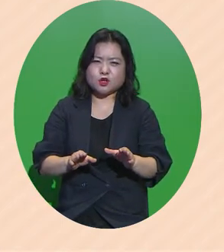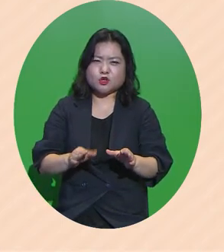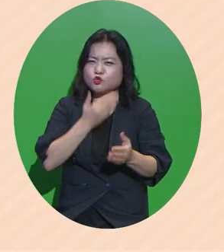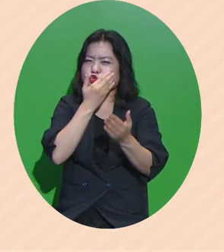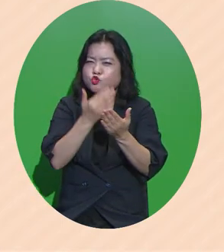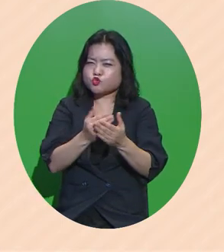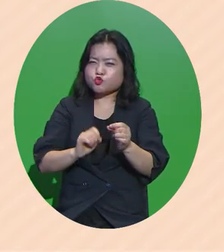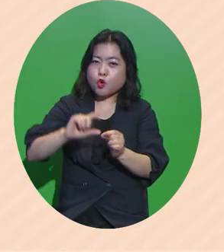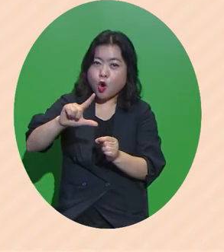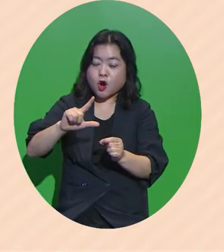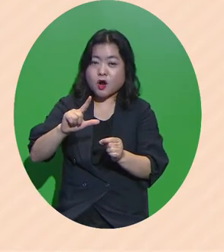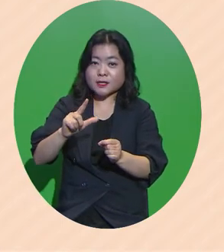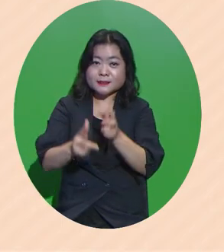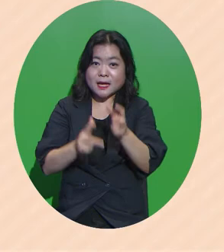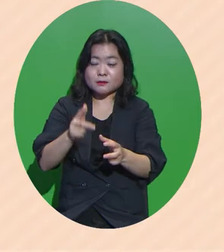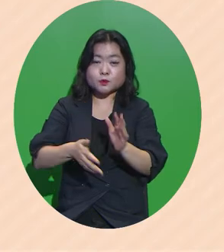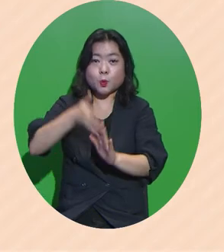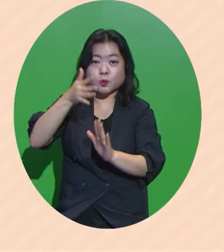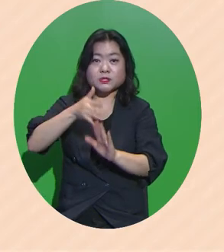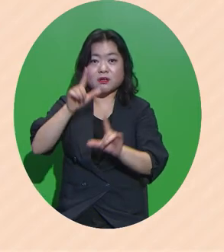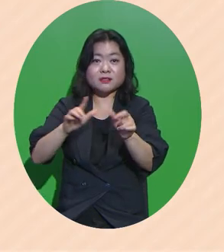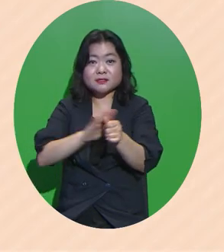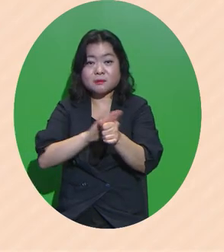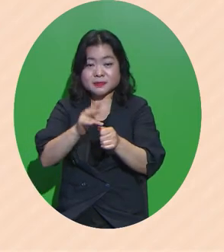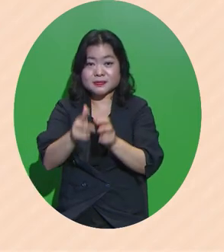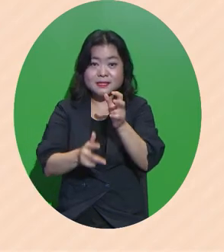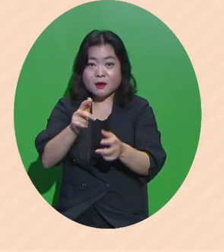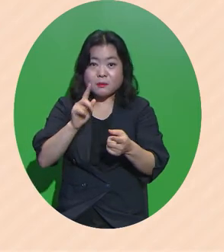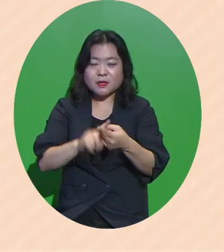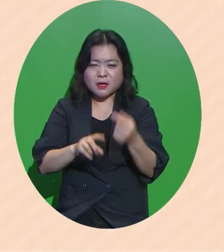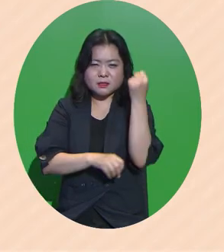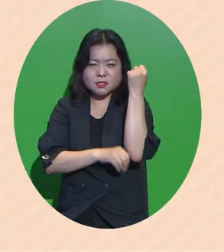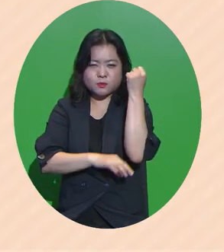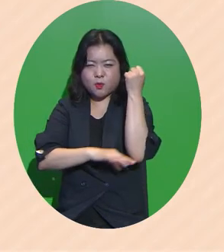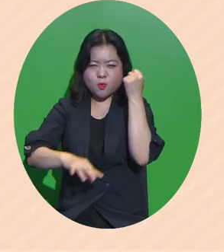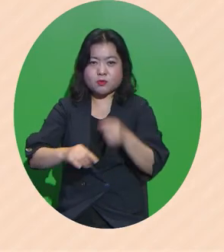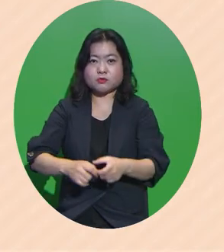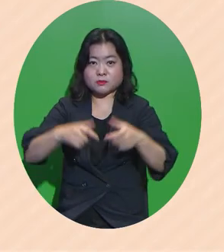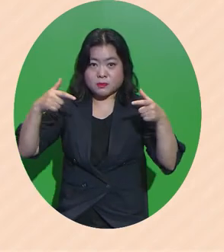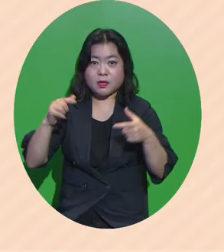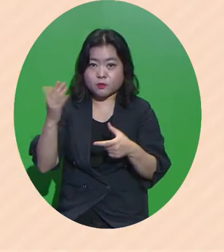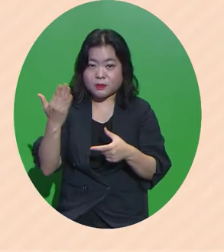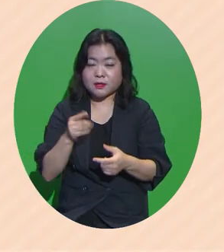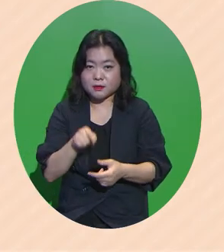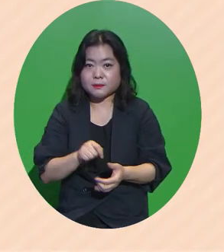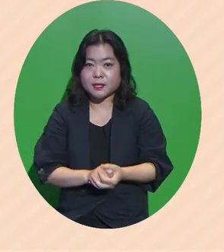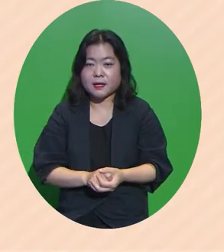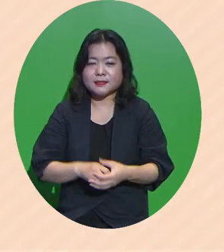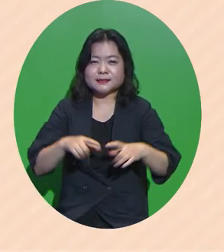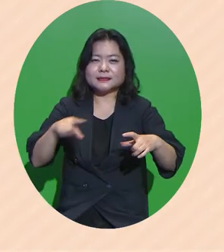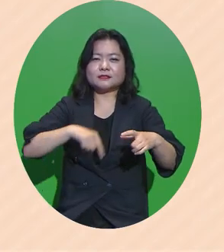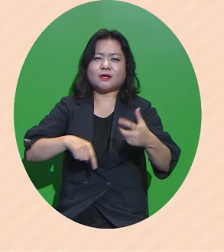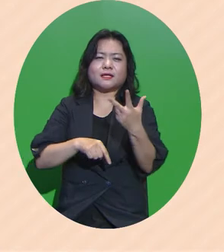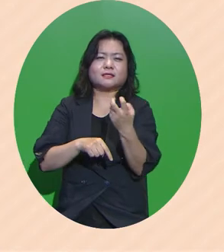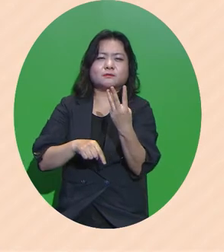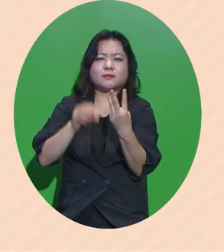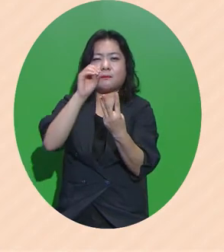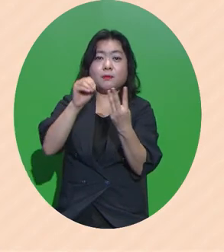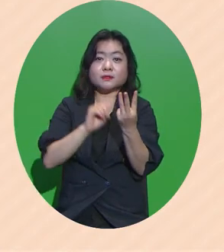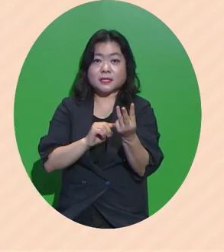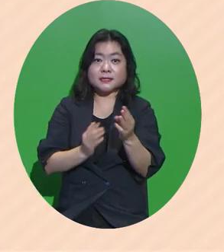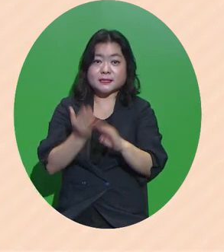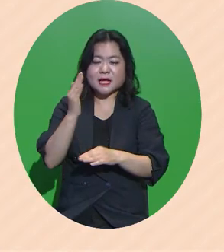산업 그리고 도시형 서비스 산업의 인재 기반 산업 혁신을 촉진해야 된다는 겁니다 지역의 73%